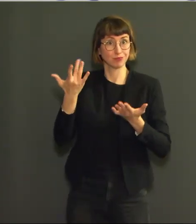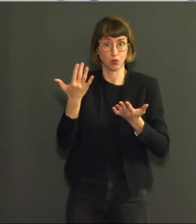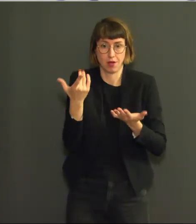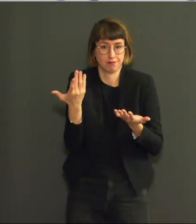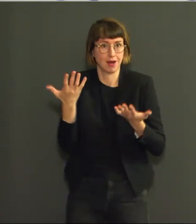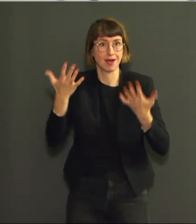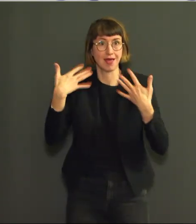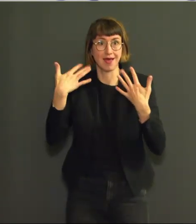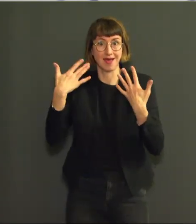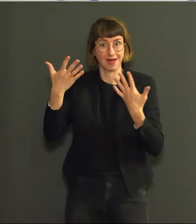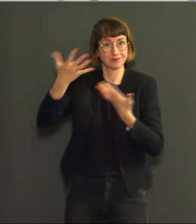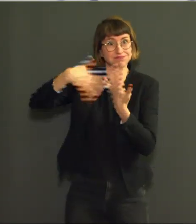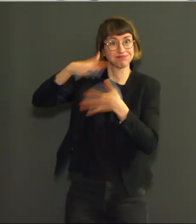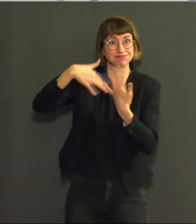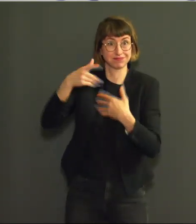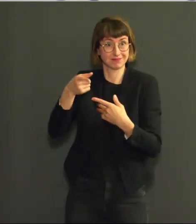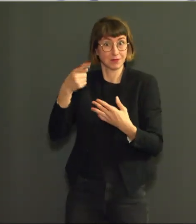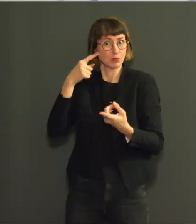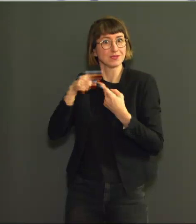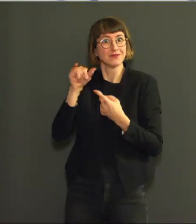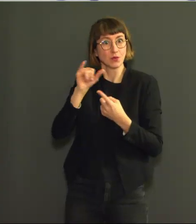permettra de garantir une bonne ventilation.